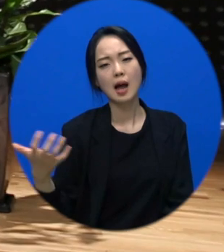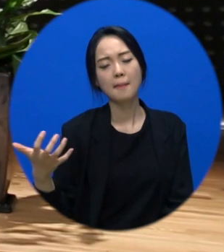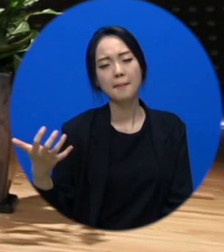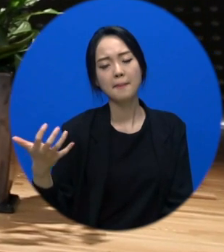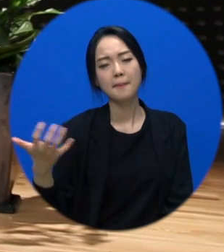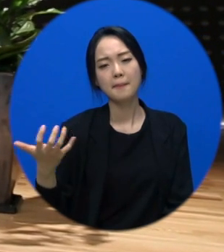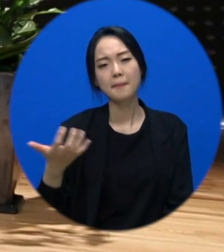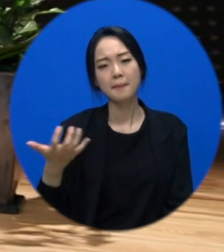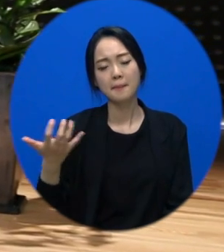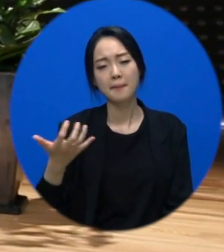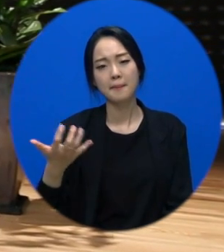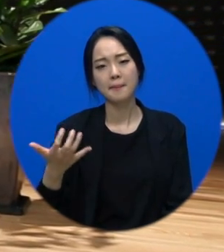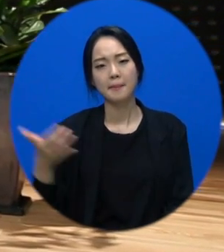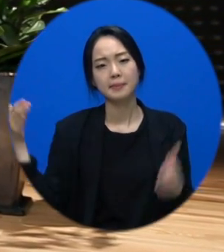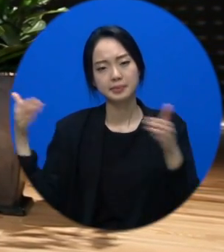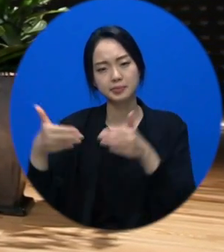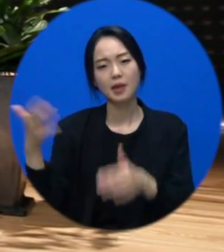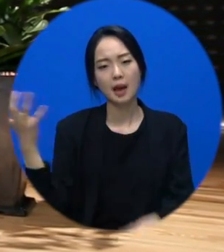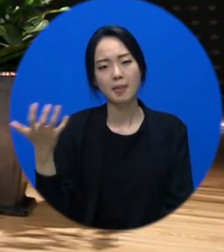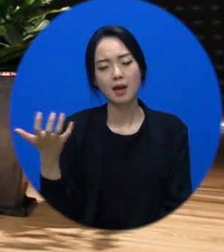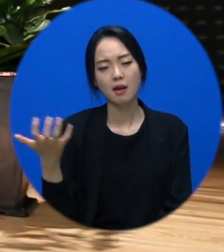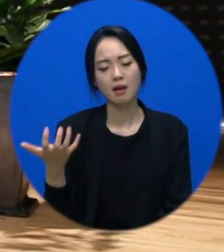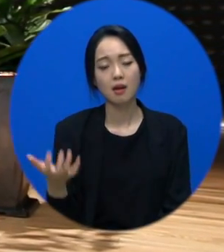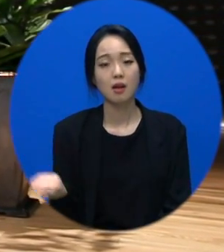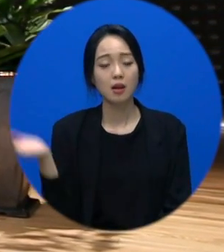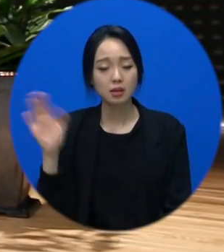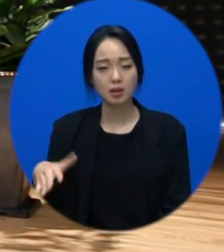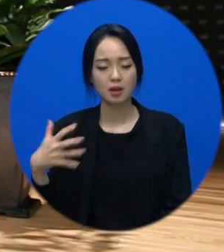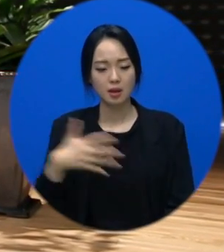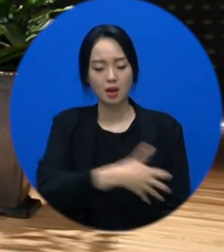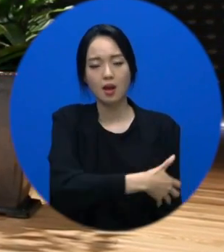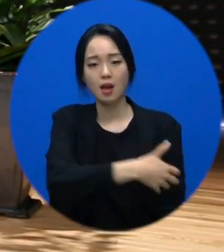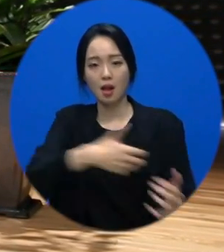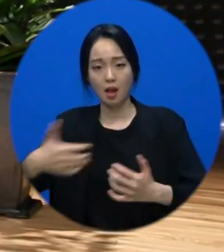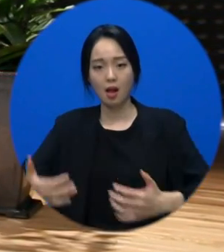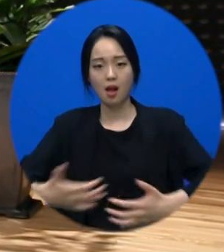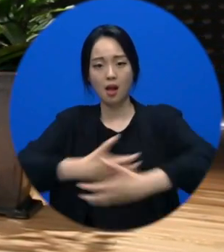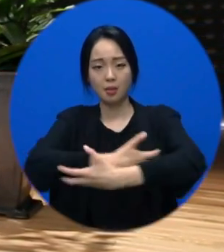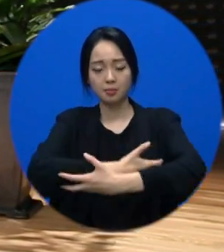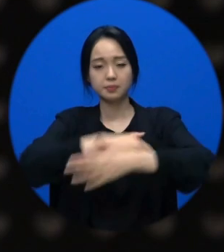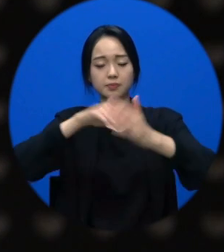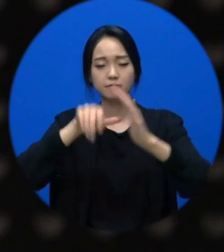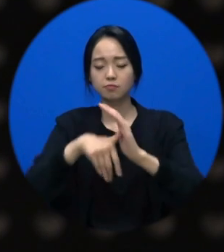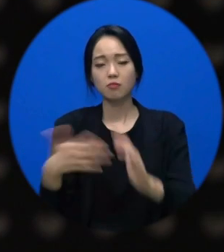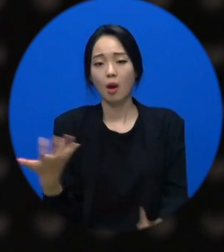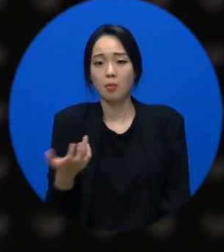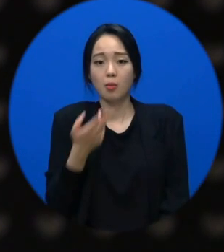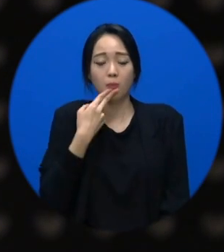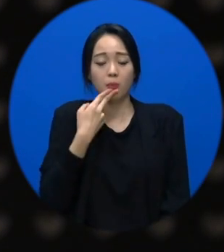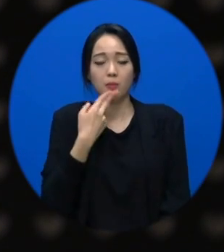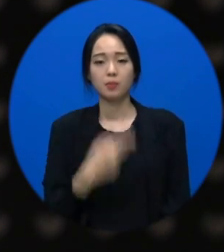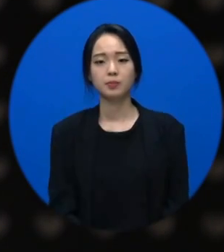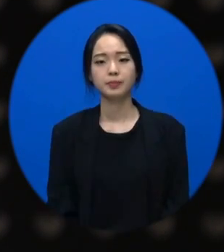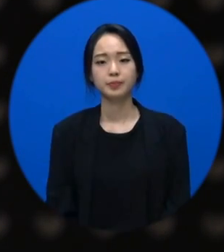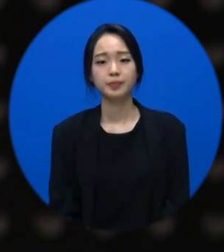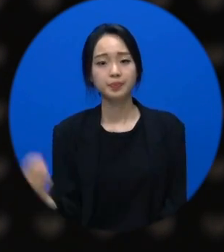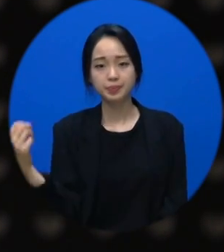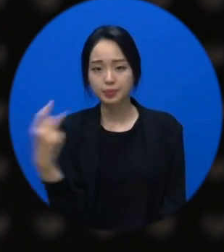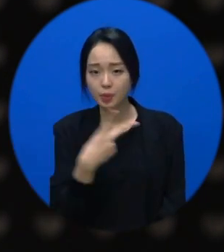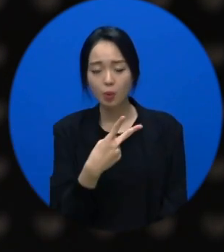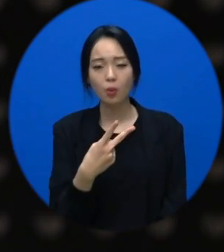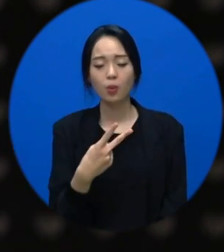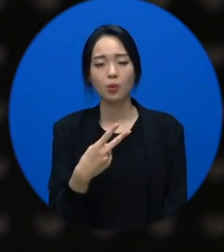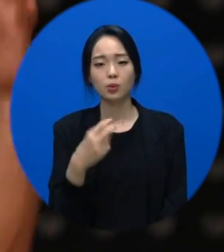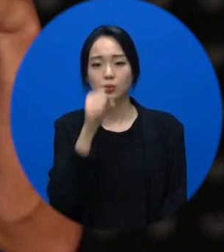요즘엔 앞으로 메고 나서부터는 안 아파요. 이제 다른 데를 건드리는 거겠죠 얘가. 그렇죠? 또 뭐가 있을까요? 아 편리?